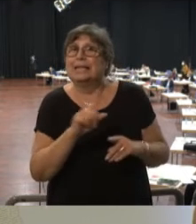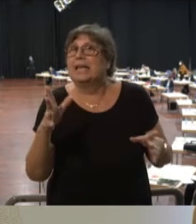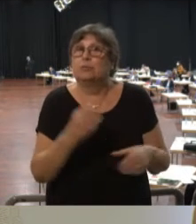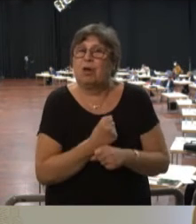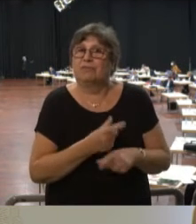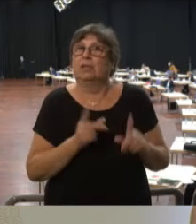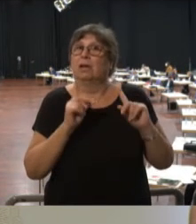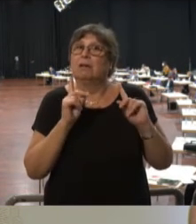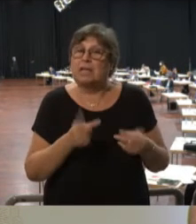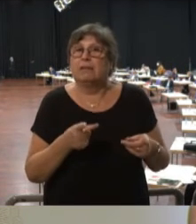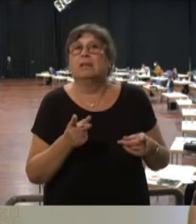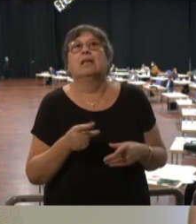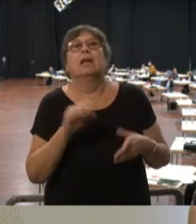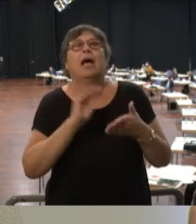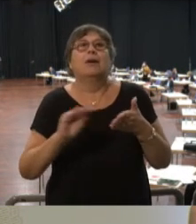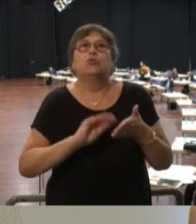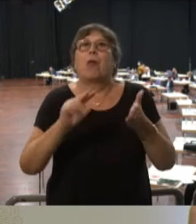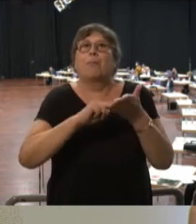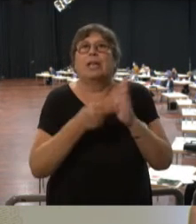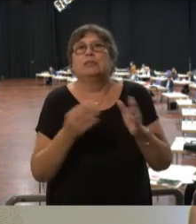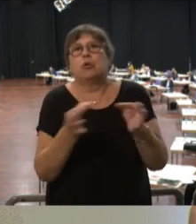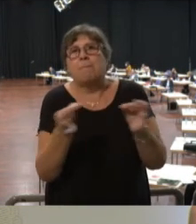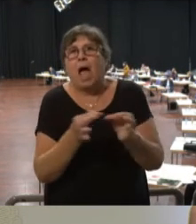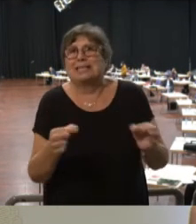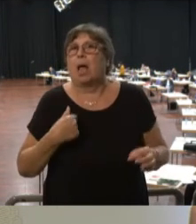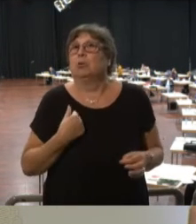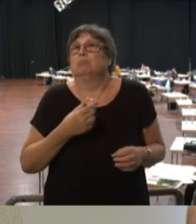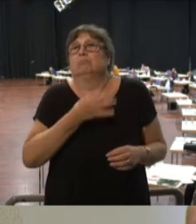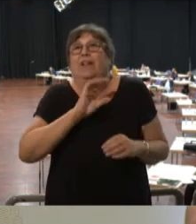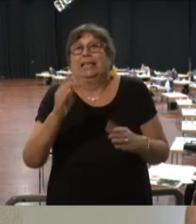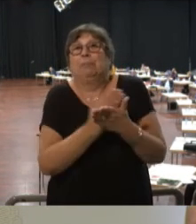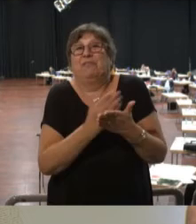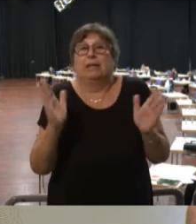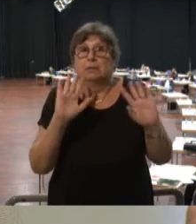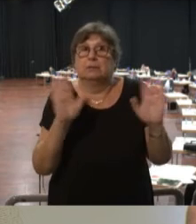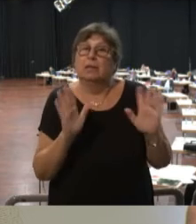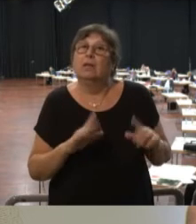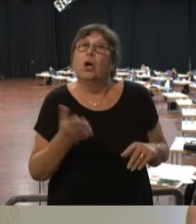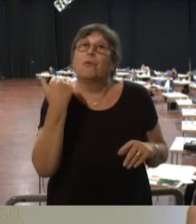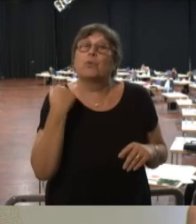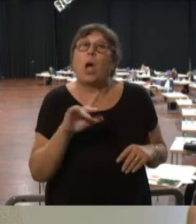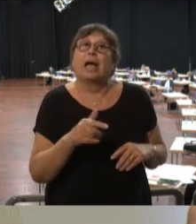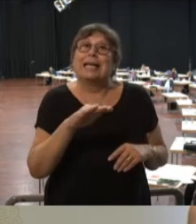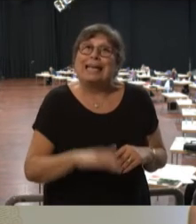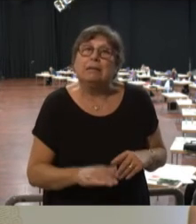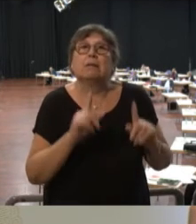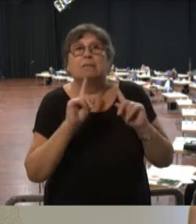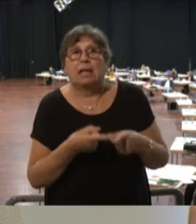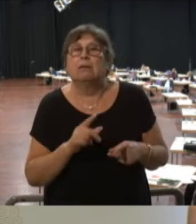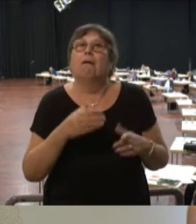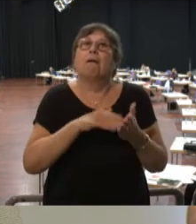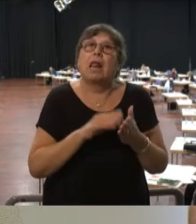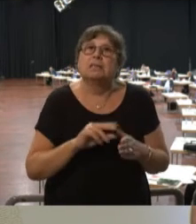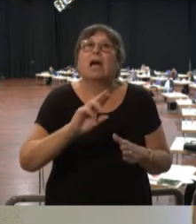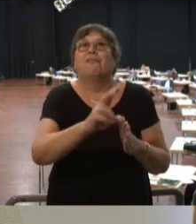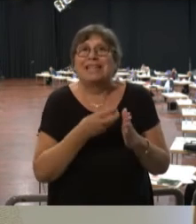Und dann durch schulpolitische Maßnahmen, die ich nicht bewerten möchte, normalerweise hat man früher ein Kind dann die Klasse wiederholen lassen,